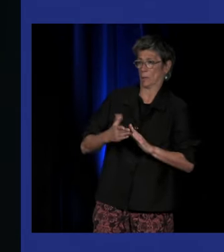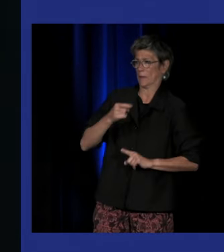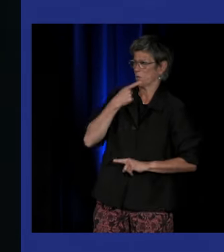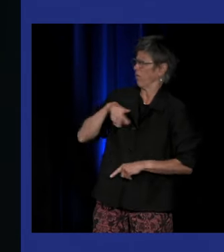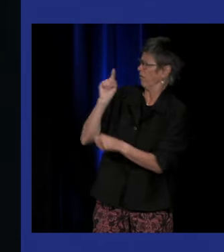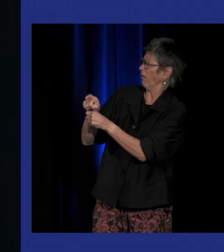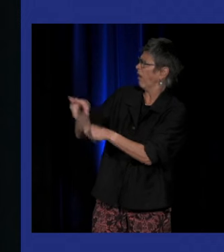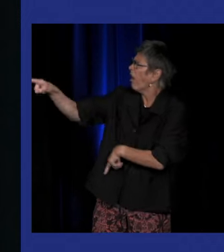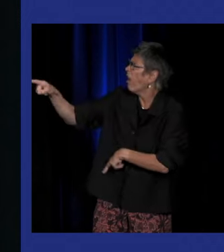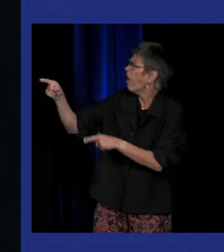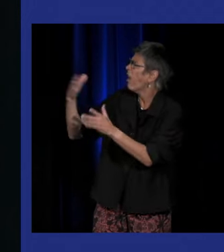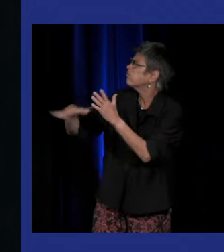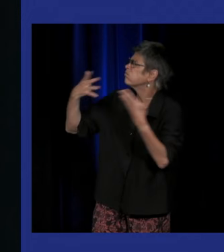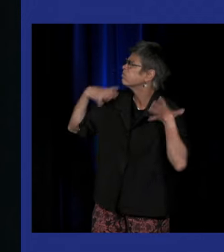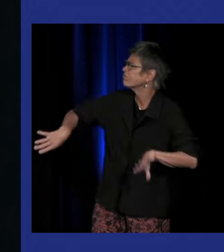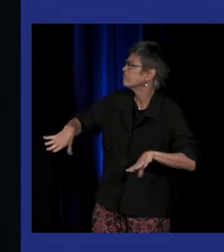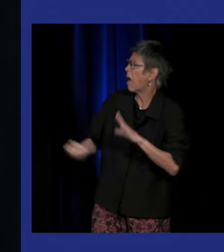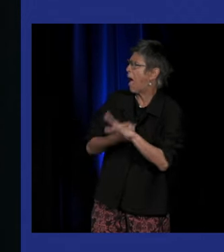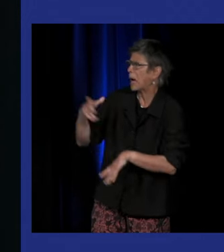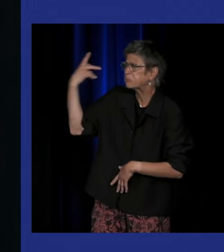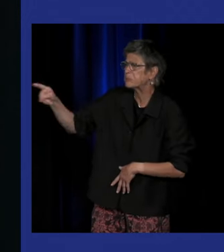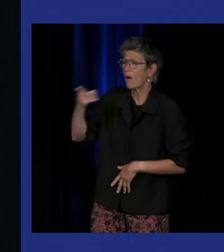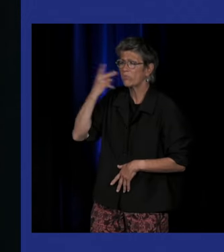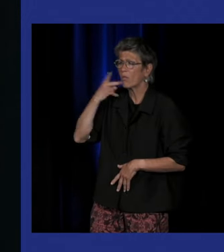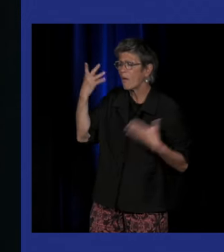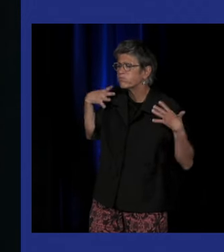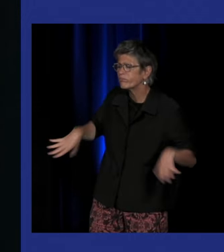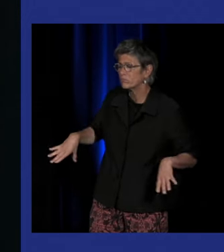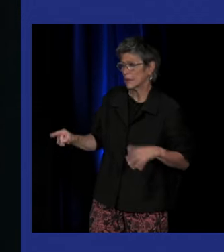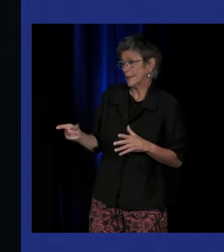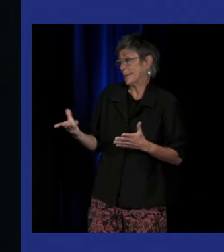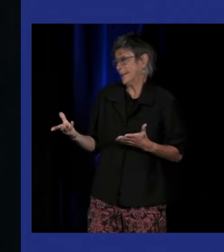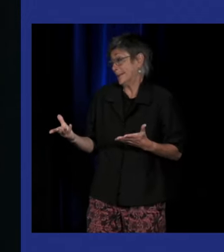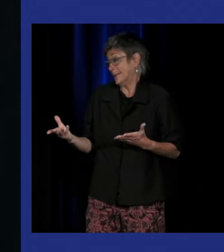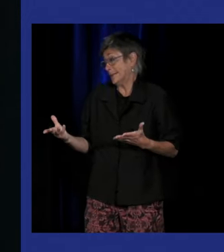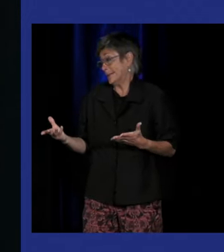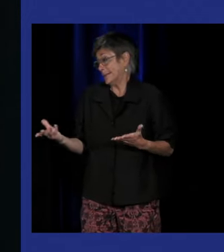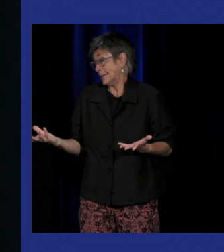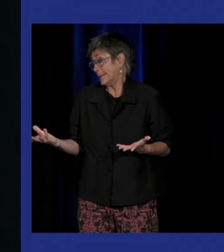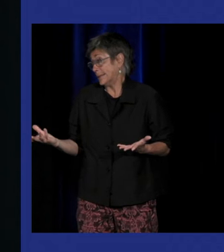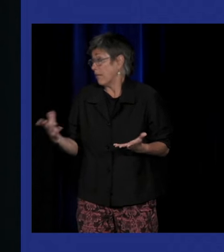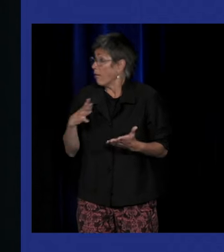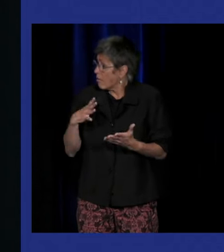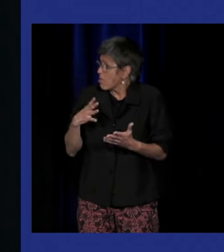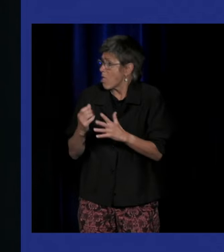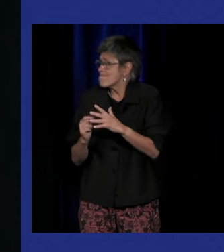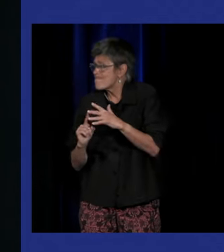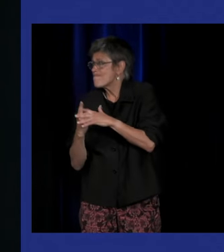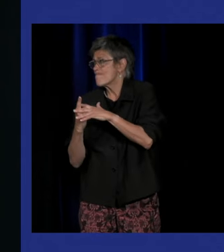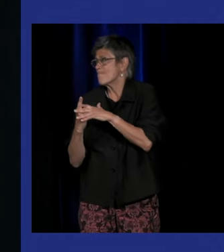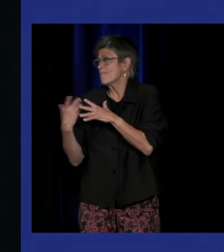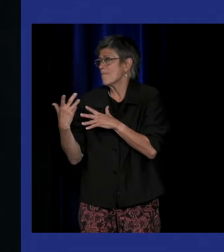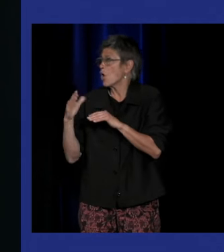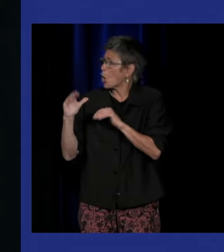ça c'est pas à nous ça c'est l'art des intendants aujourd'hui avec l'émergence de quelques figures